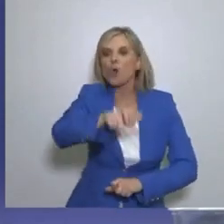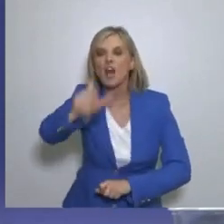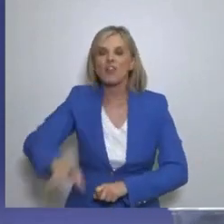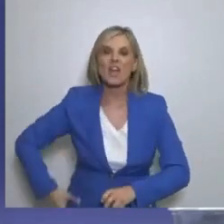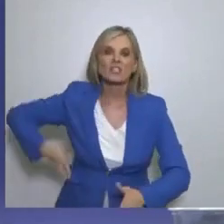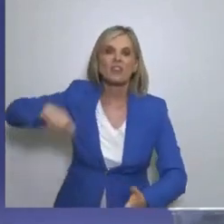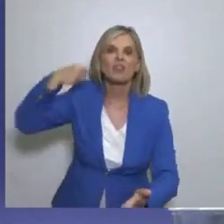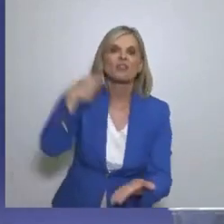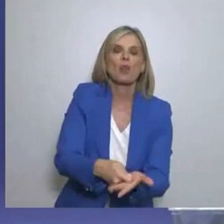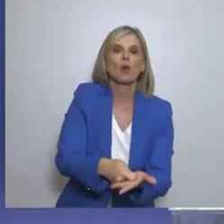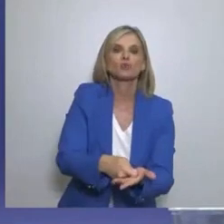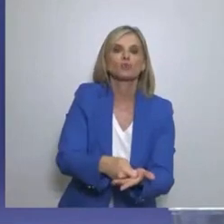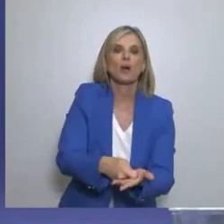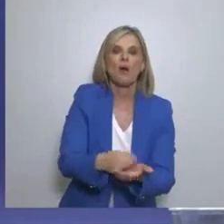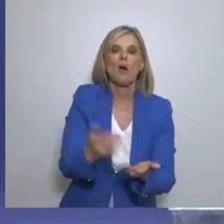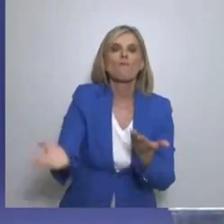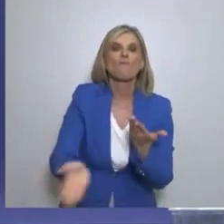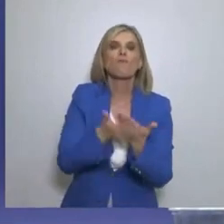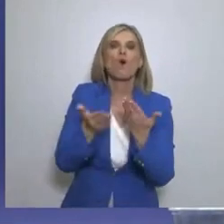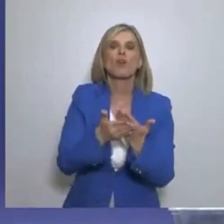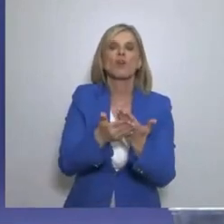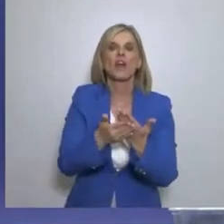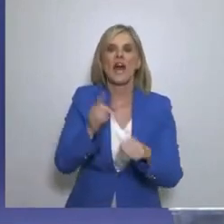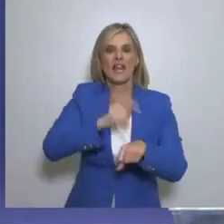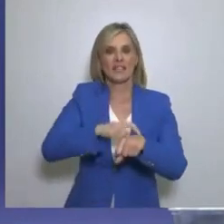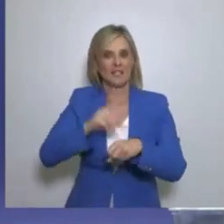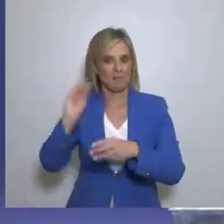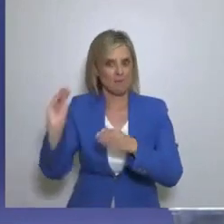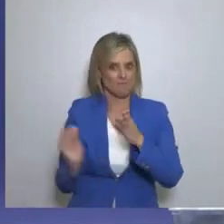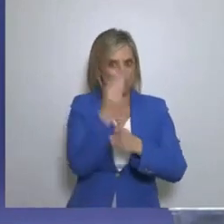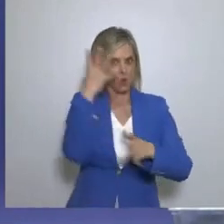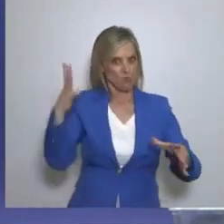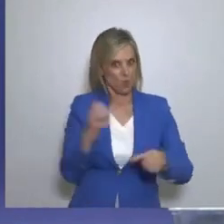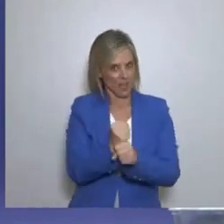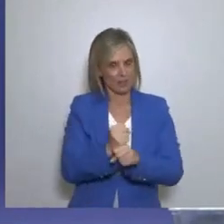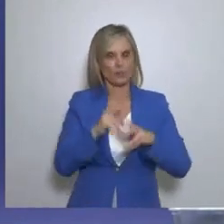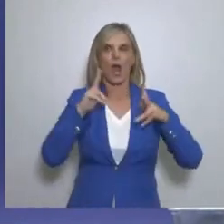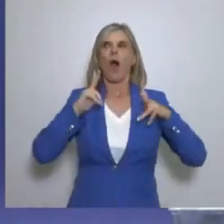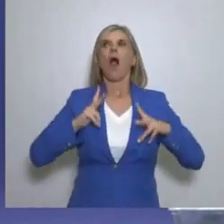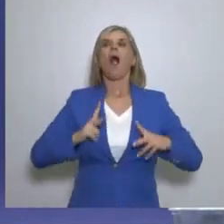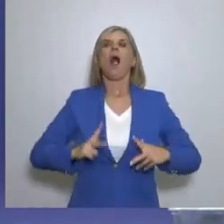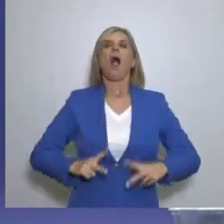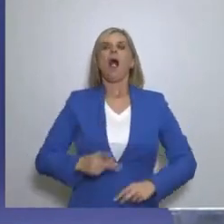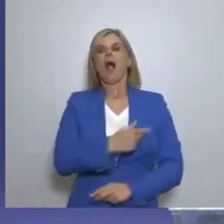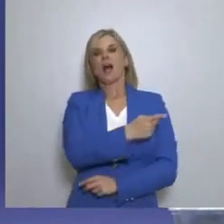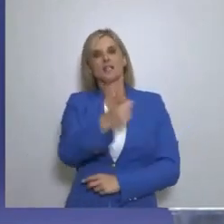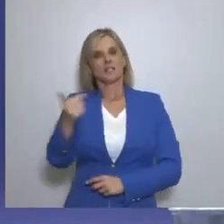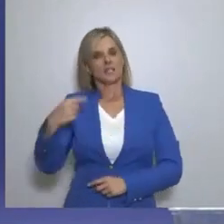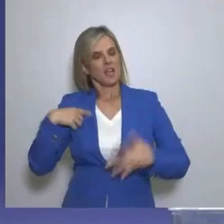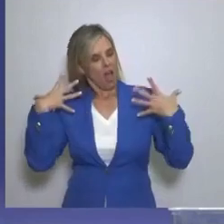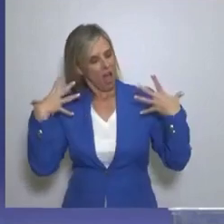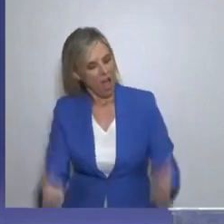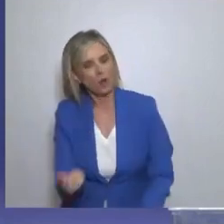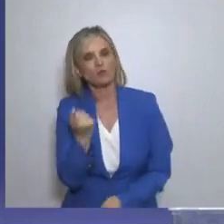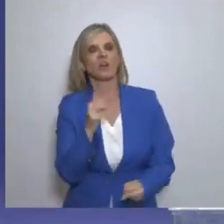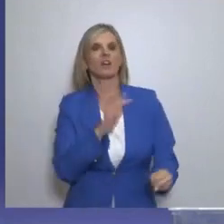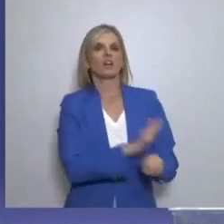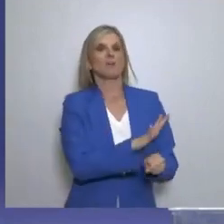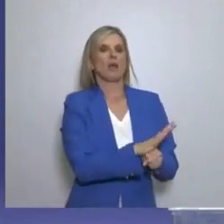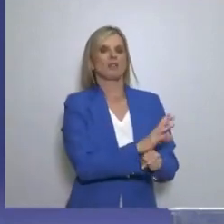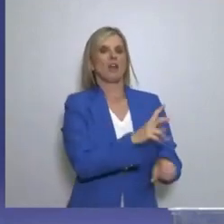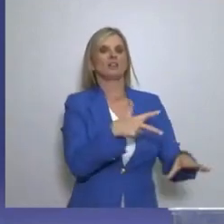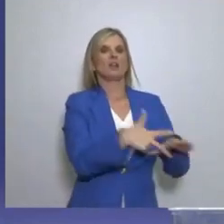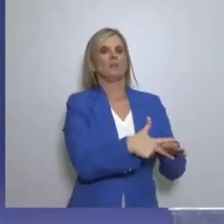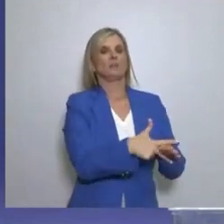τροποποιηθεί Αλλά και συμφωνηθεί πολλά πράγματα Άρα τα χρήματα υπάρχουν Να τα δώσουμε Αλλά και βεβαίως Αν είδατε πρώτη την όσα Αν